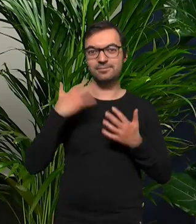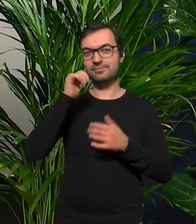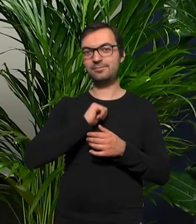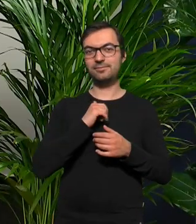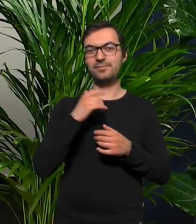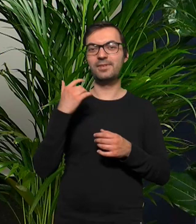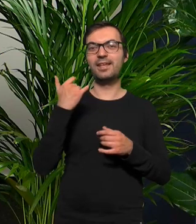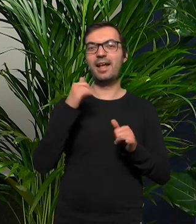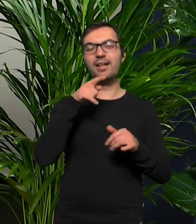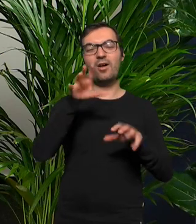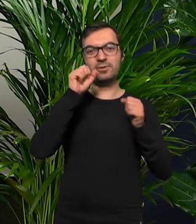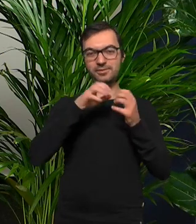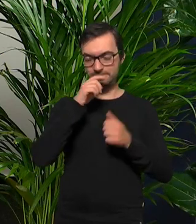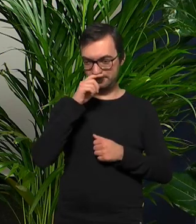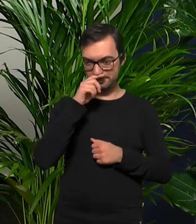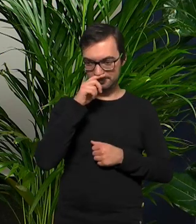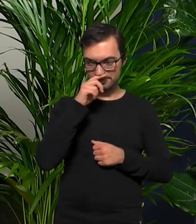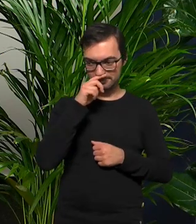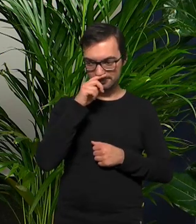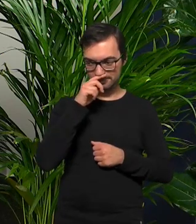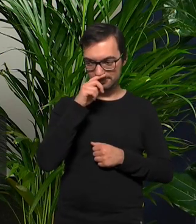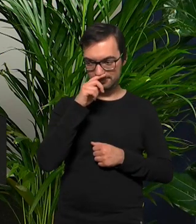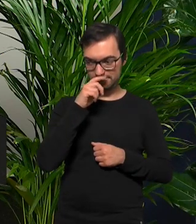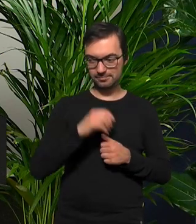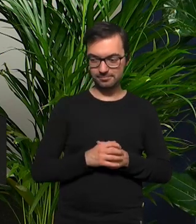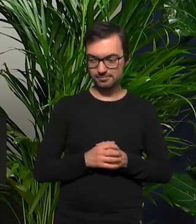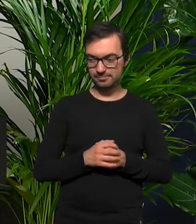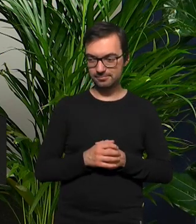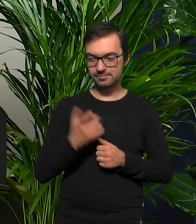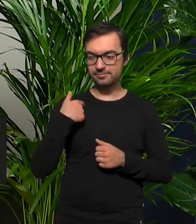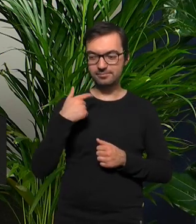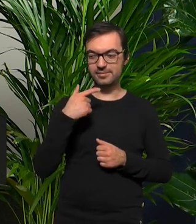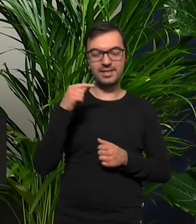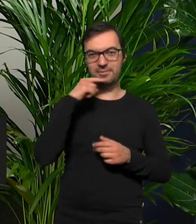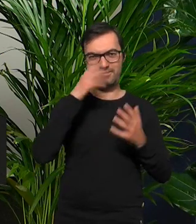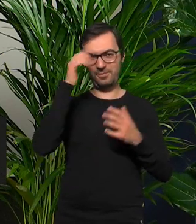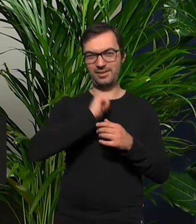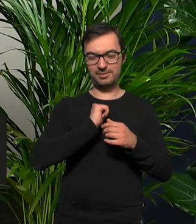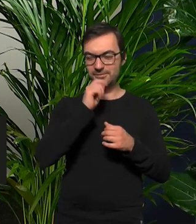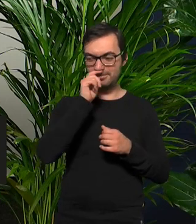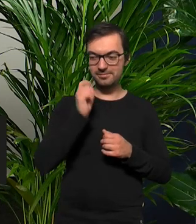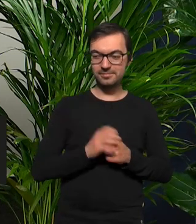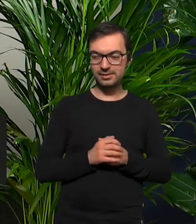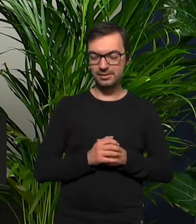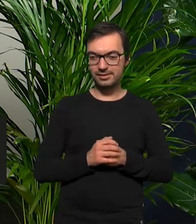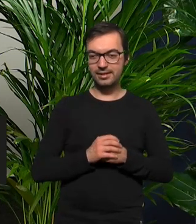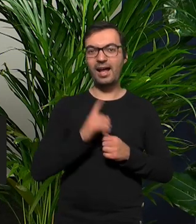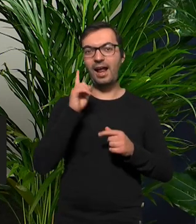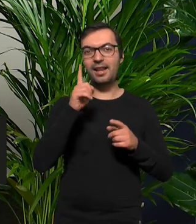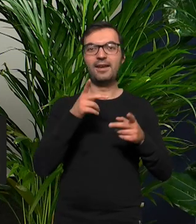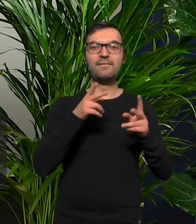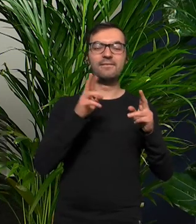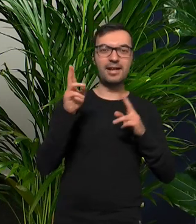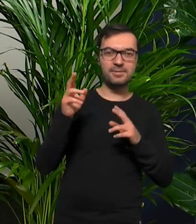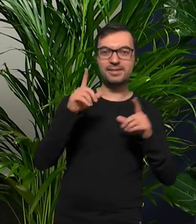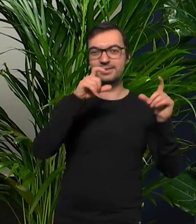świat z twojej perspektywy nie to żebym jakoś w ogóle była w stanie sobie to wyobrazić ale z jakichś takich ułamków czy